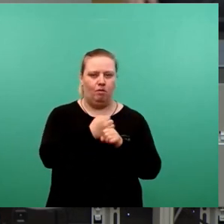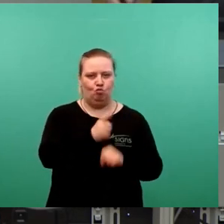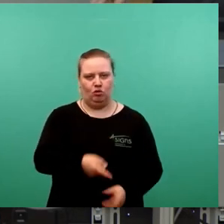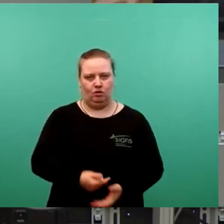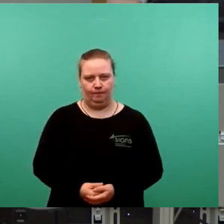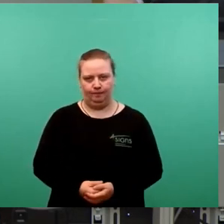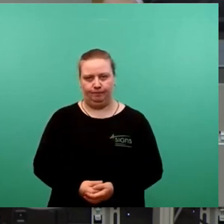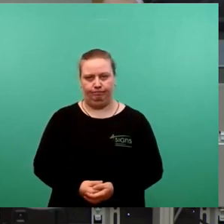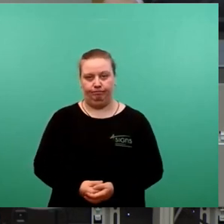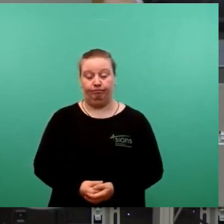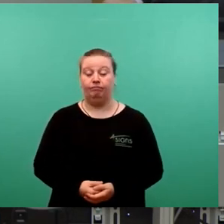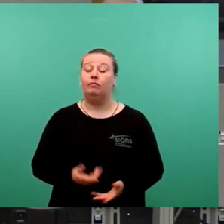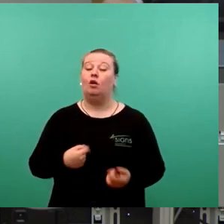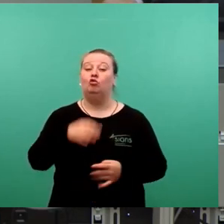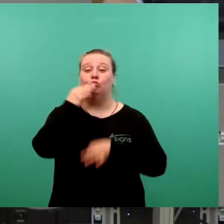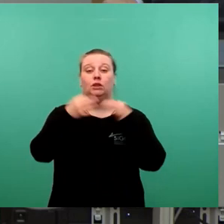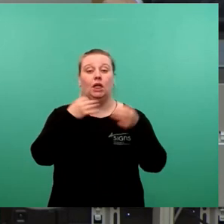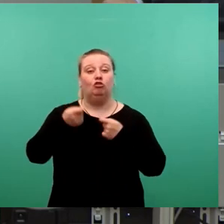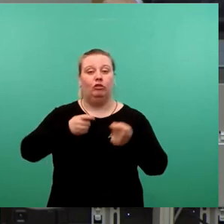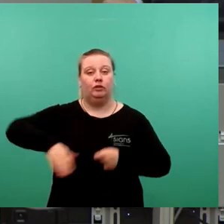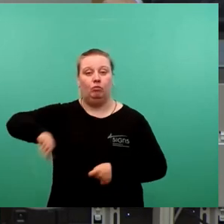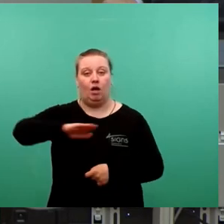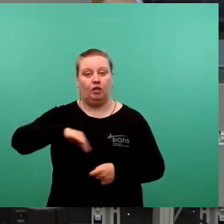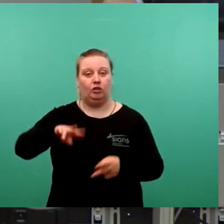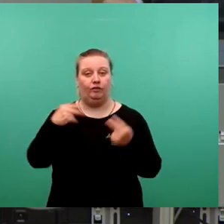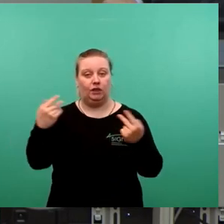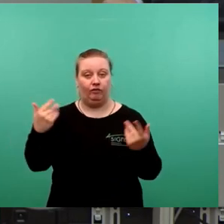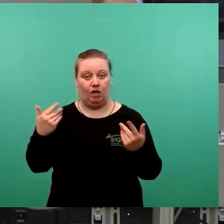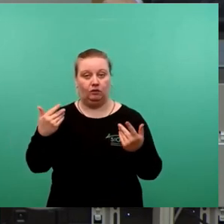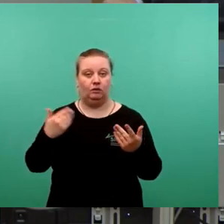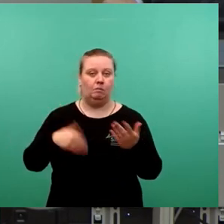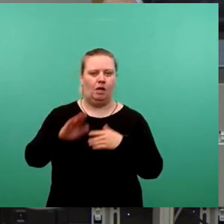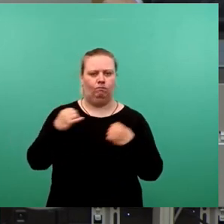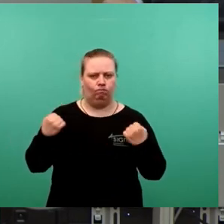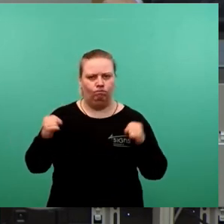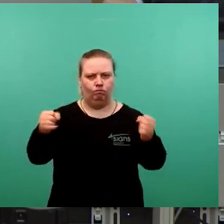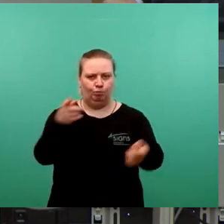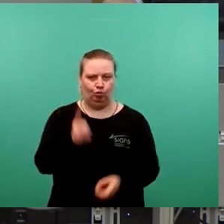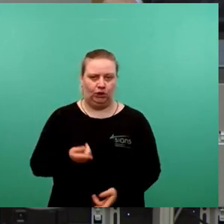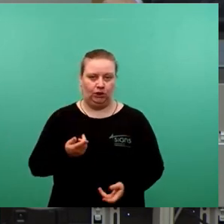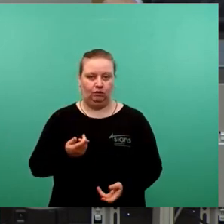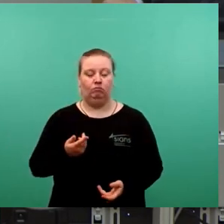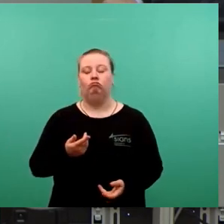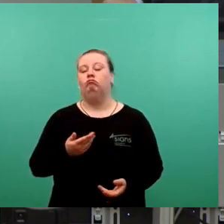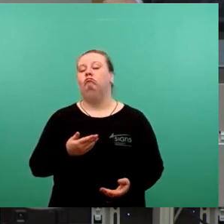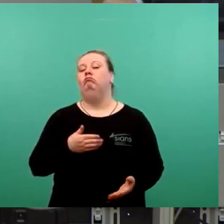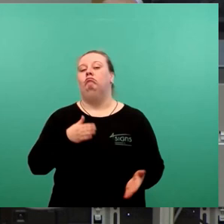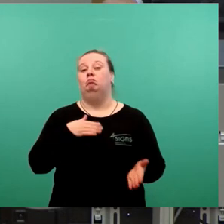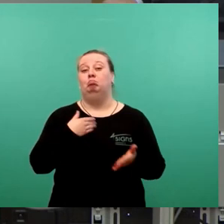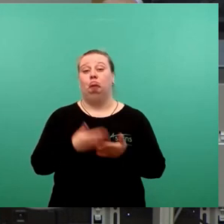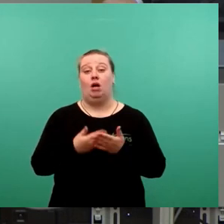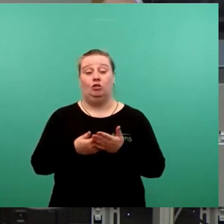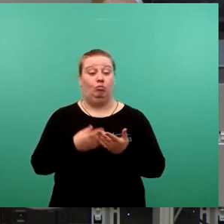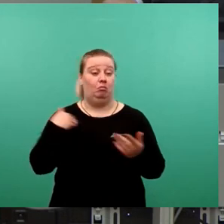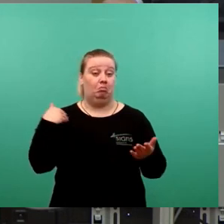Auch in bestehenden Geschäftsbereichen gilt es vermehrt, Anstrengungen zu unternehmen. Sei es der nahezu vollkommen zum Erliegen